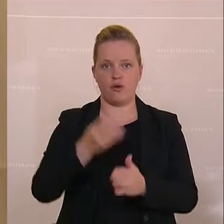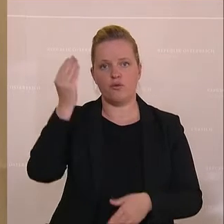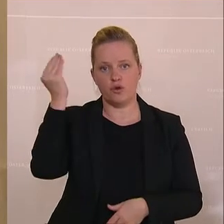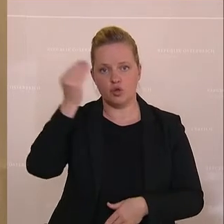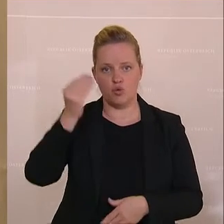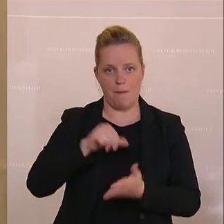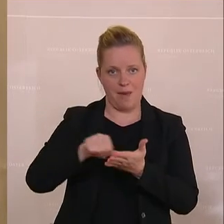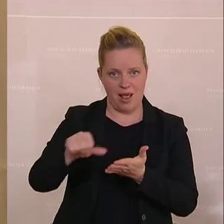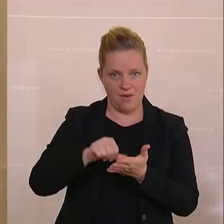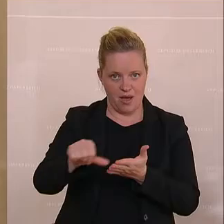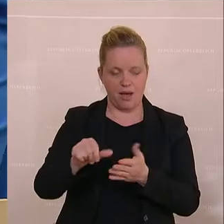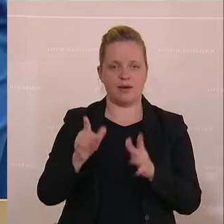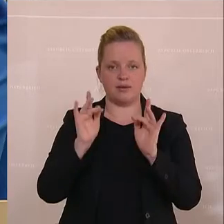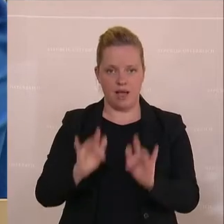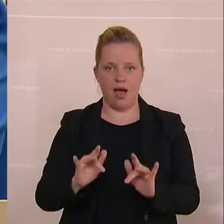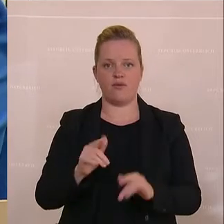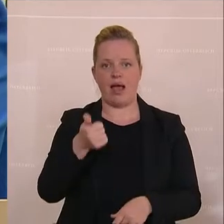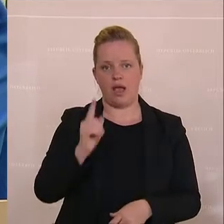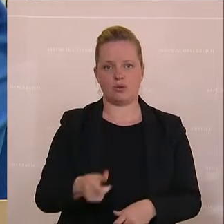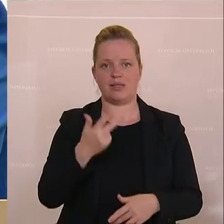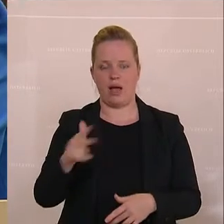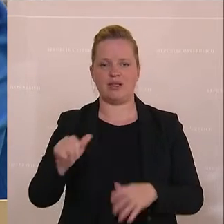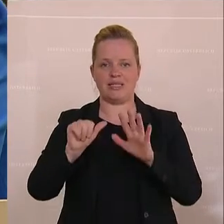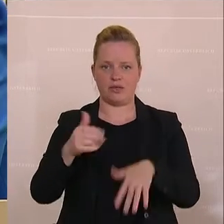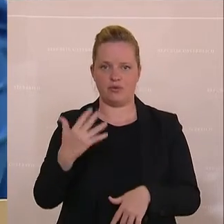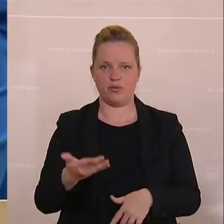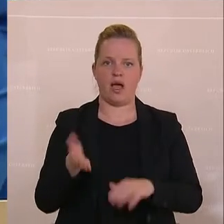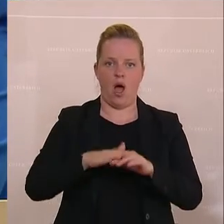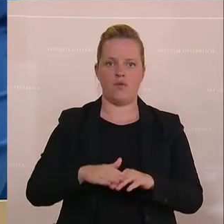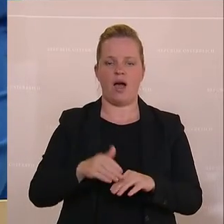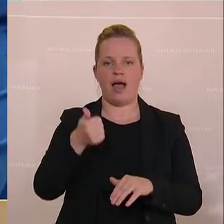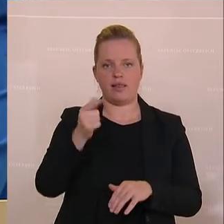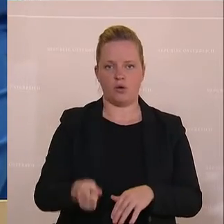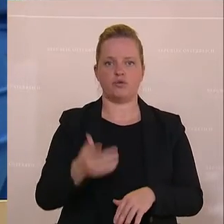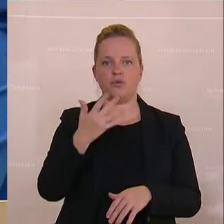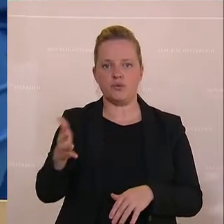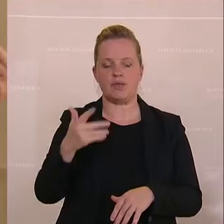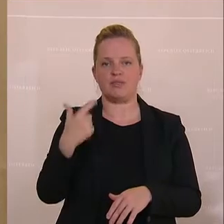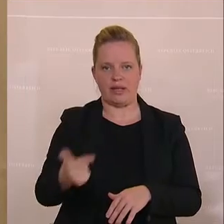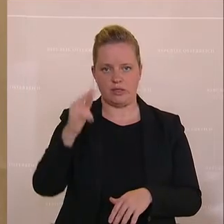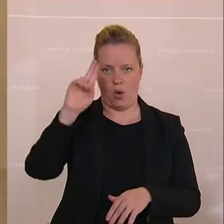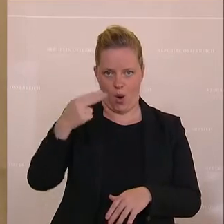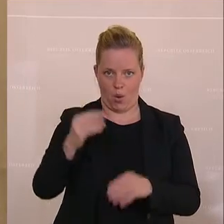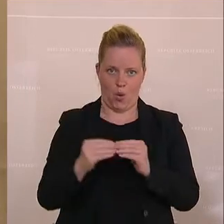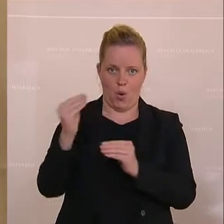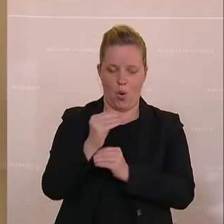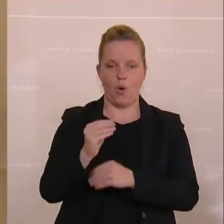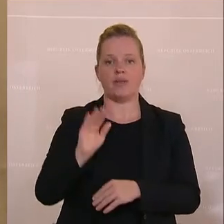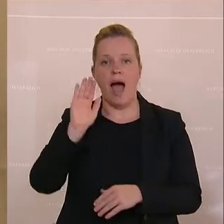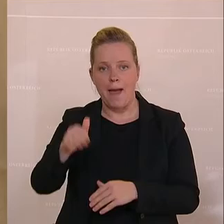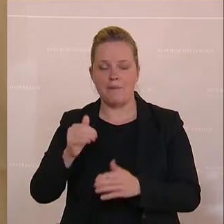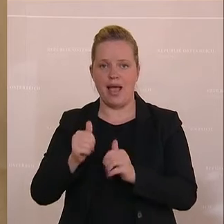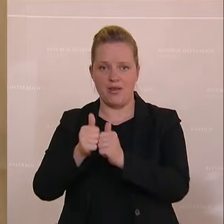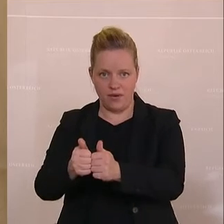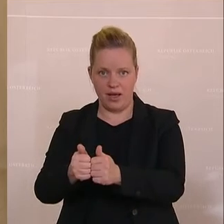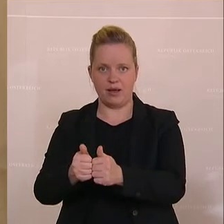ist bereits von 1.356 auf 1.520 Euro gestiegen und für die Heimbeihilfe von 1